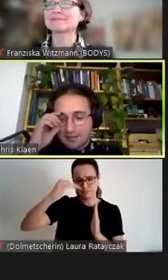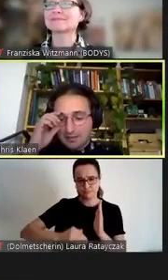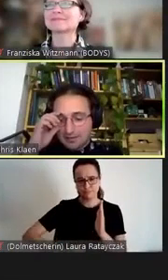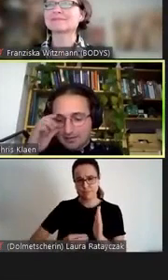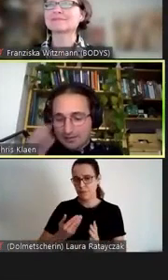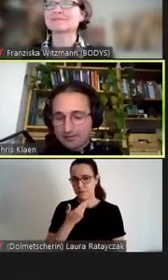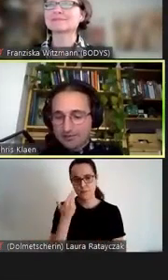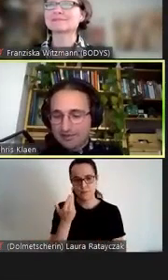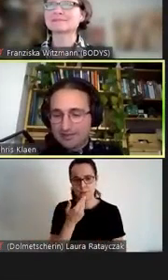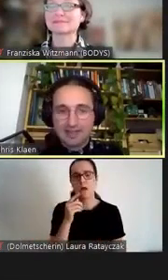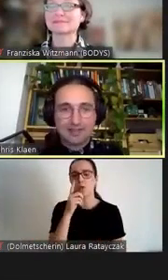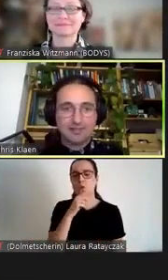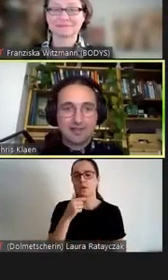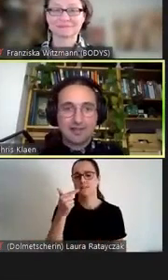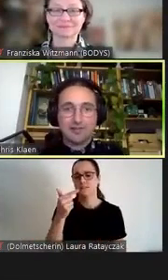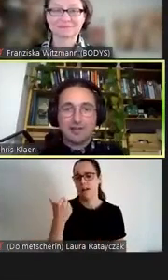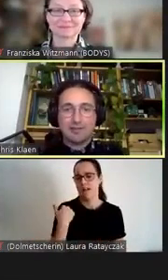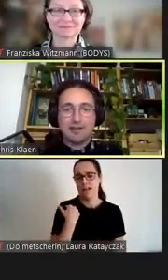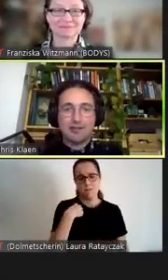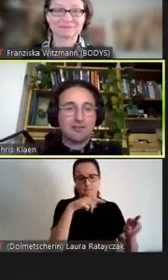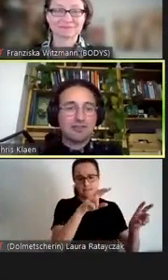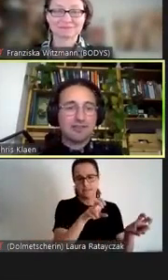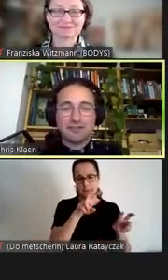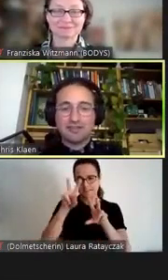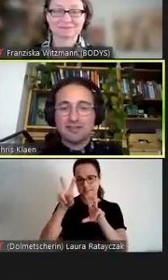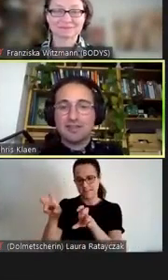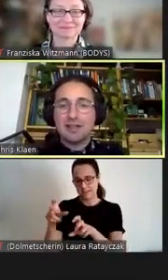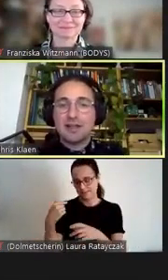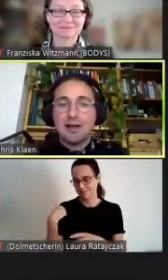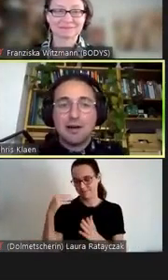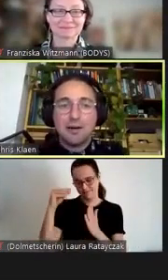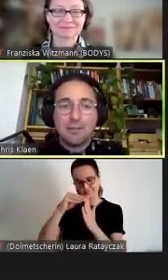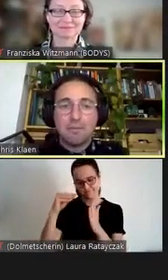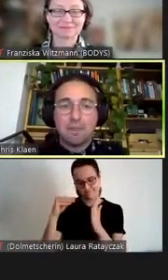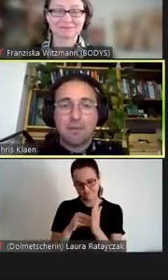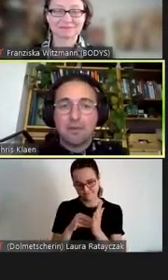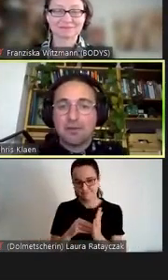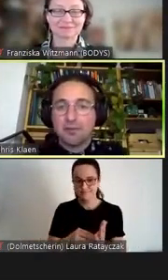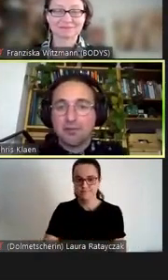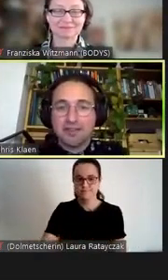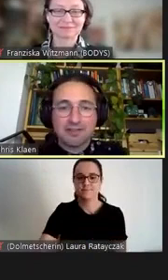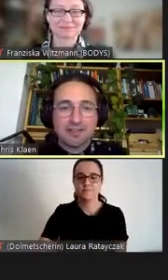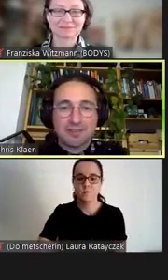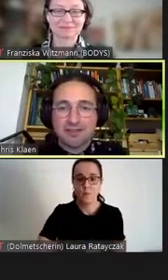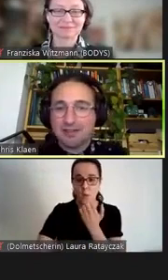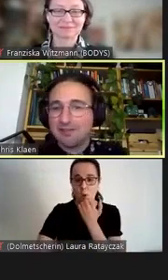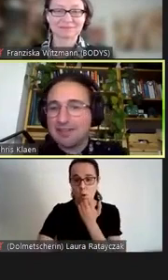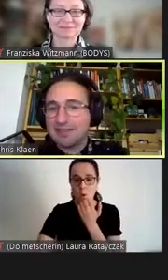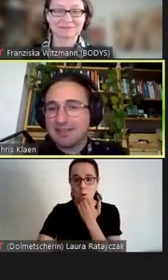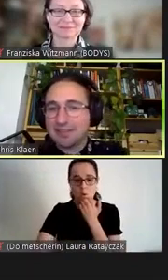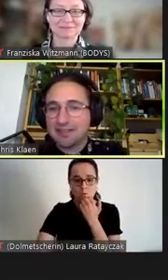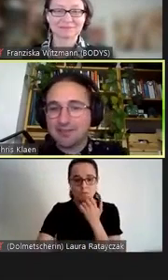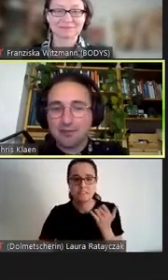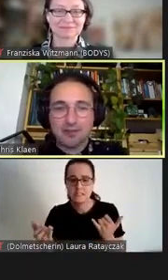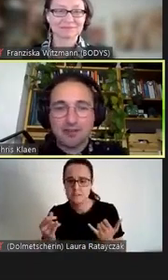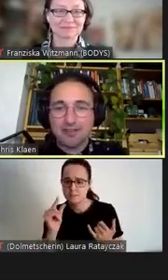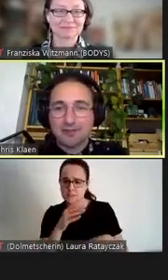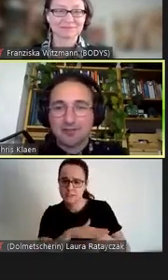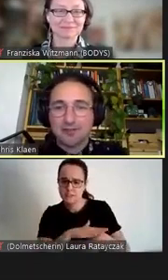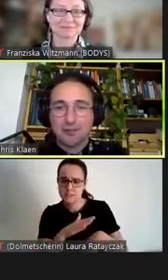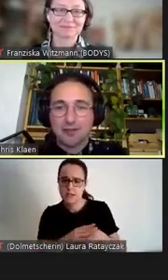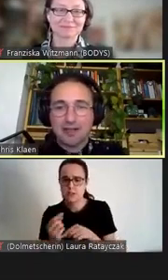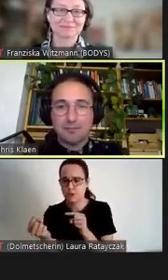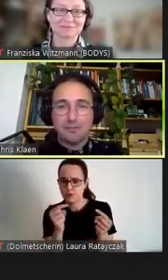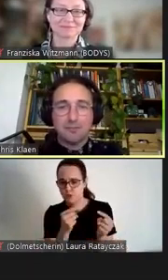Zitatquellen noch einmal aufgelistet und hoffe, dass wir jetzt noch ein wenig Zeit für